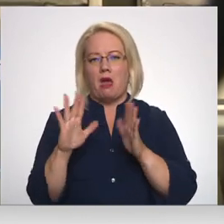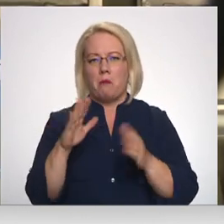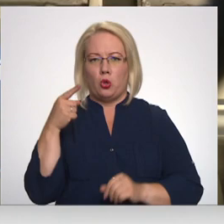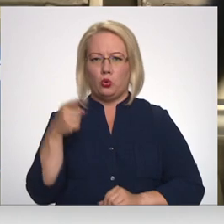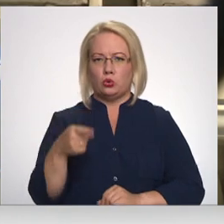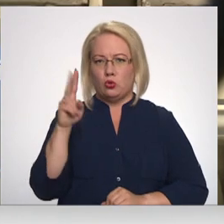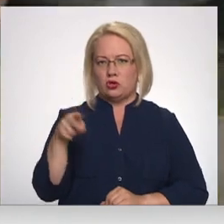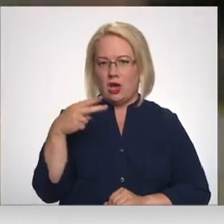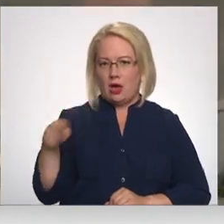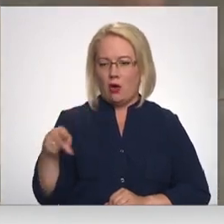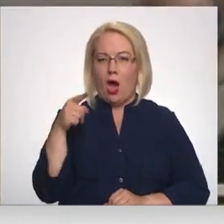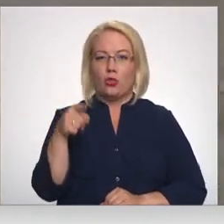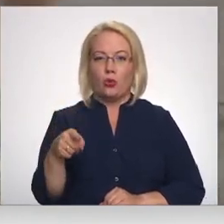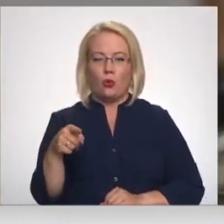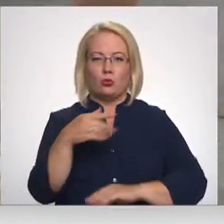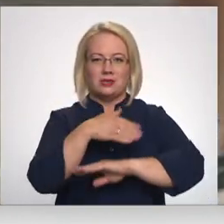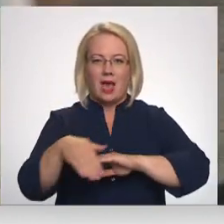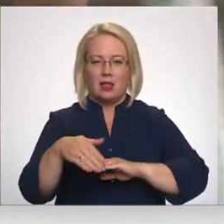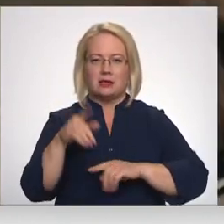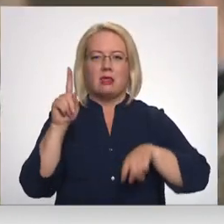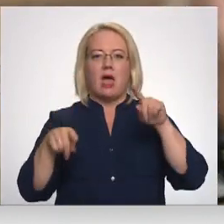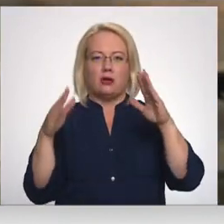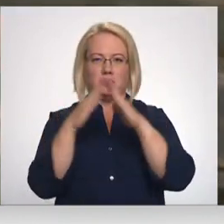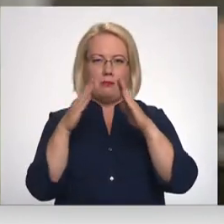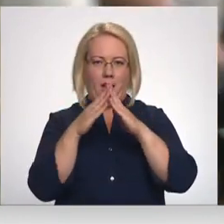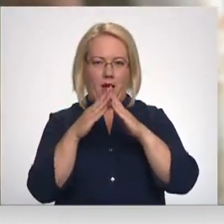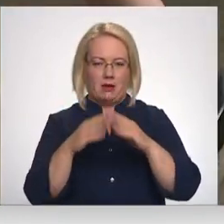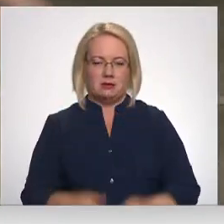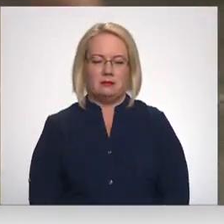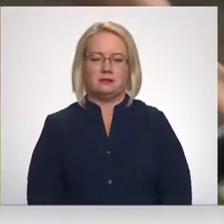atrodas vien dažas sēkas. Dāvids Frenafelts, Mārs Jurgensons, Latvijas televīzija.